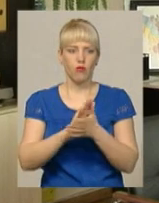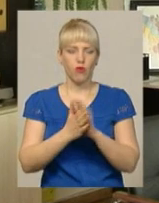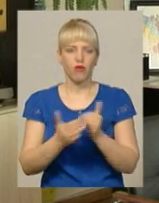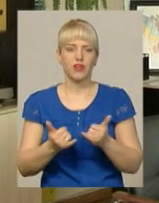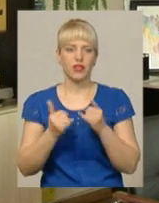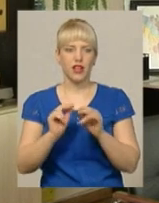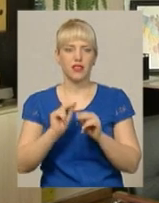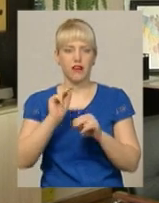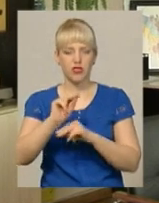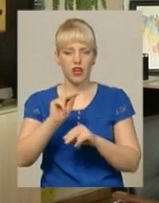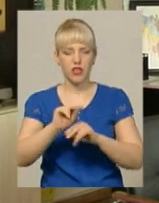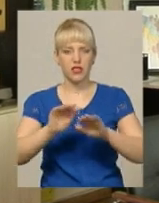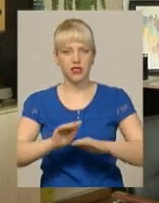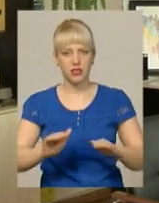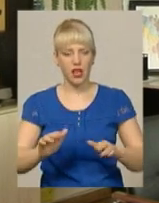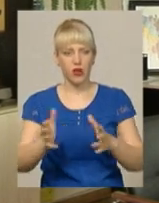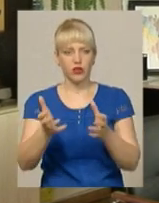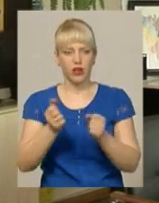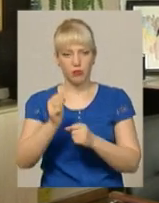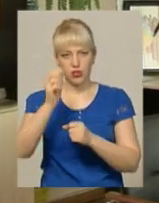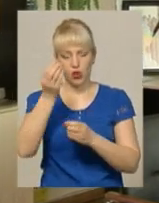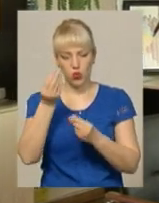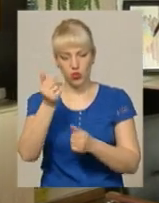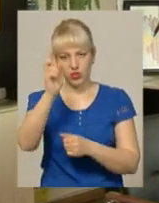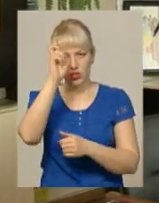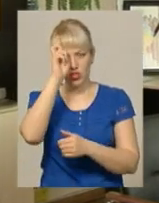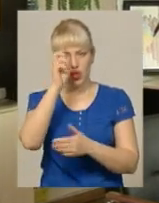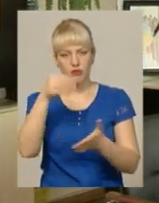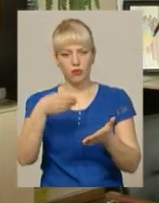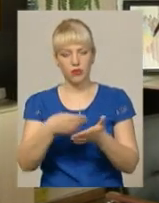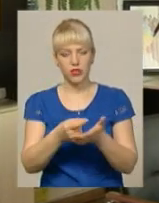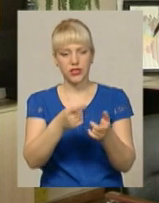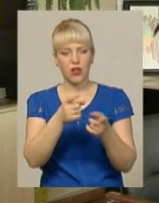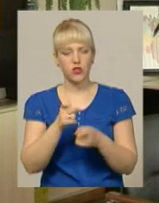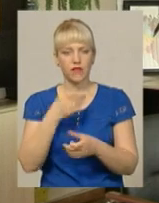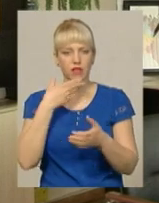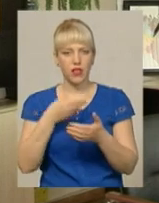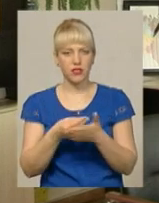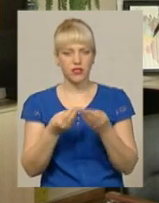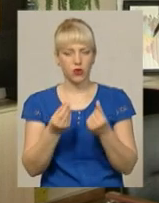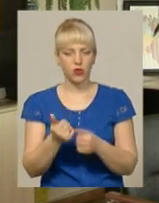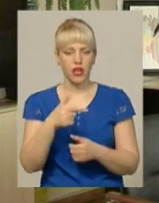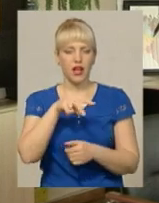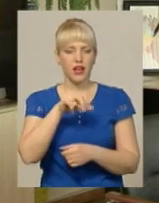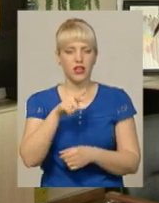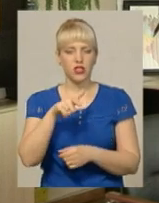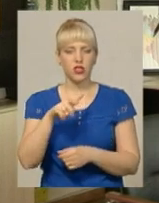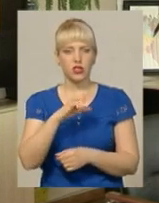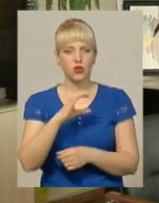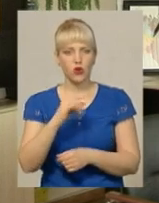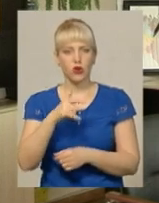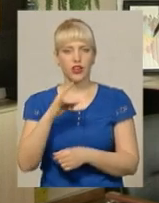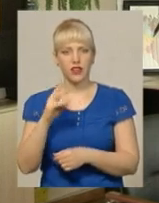Отримавши кошти державного бюджету, залучивши власні кошти, Лісогринівецька об'єднана територіальна громада